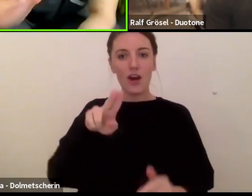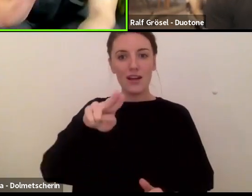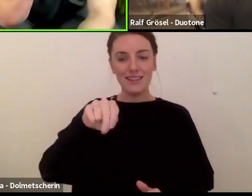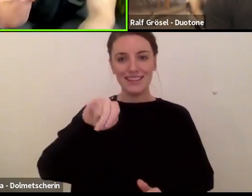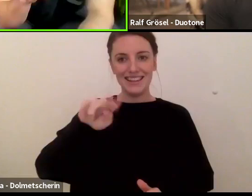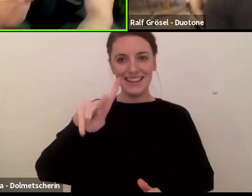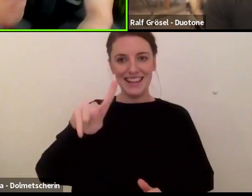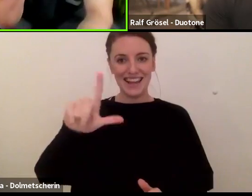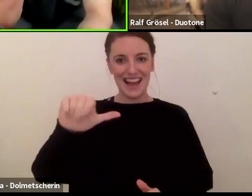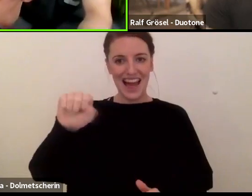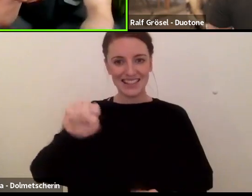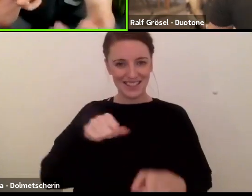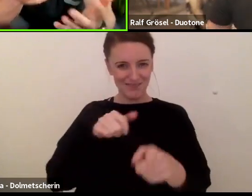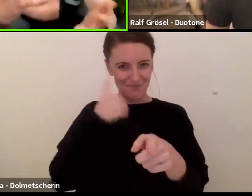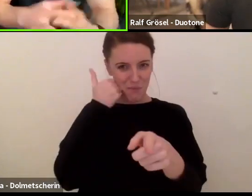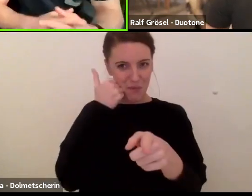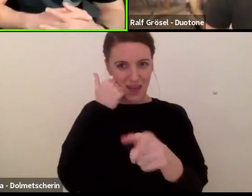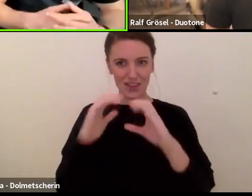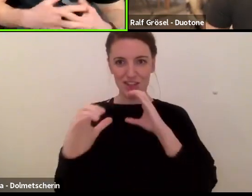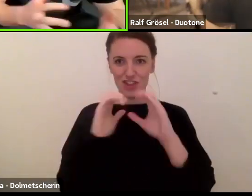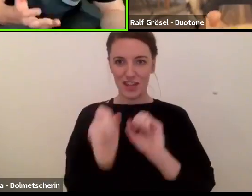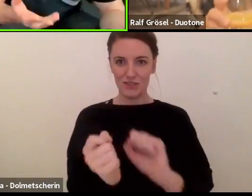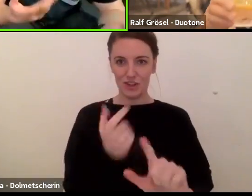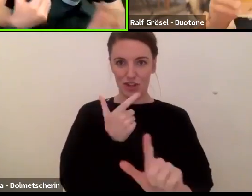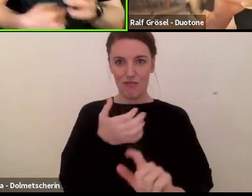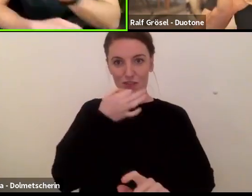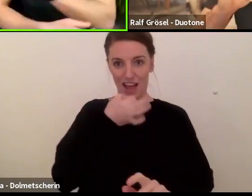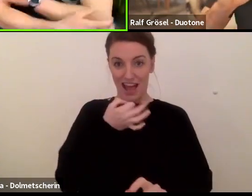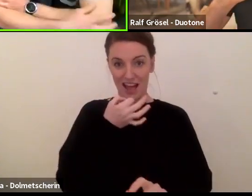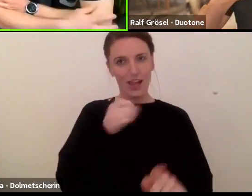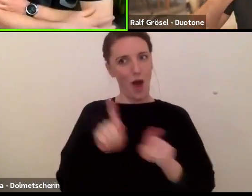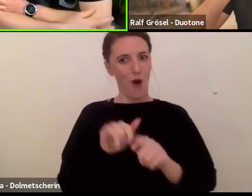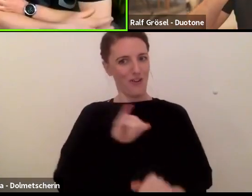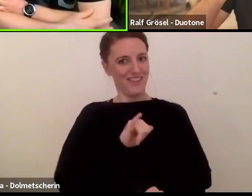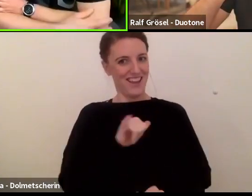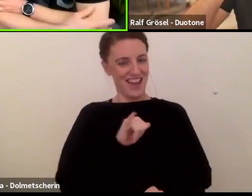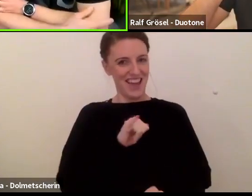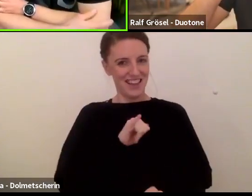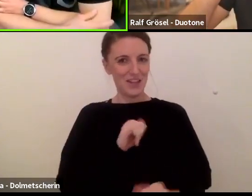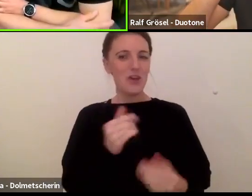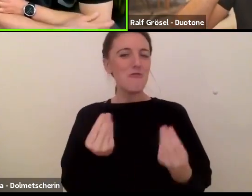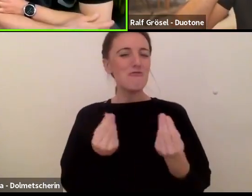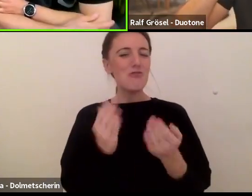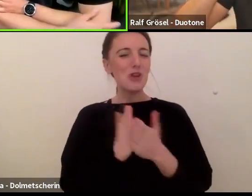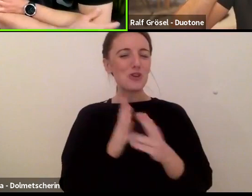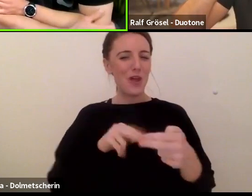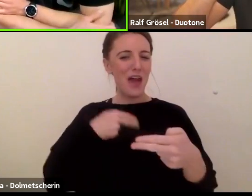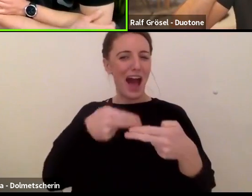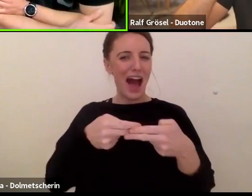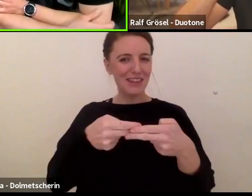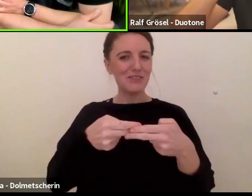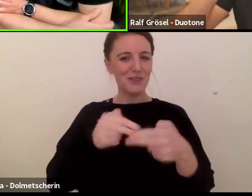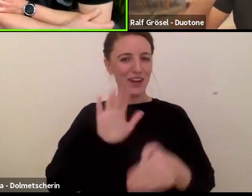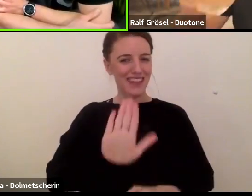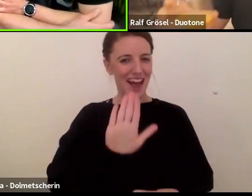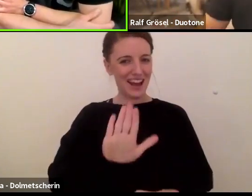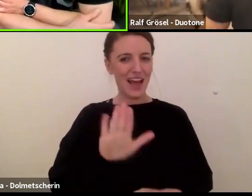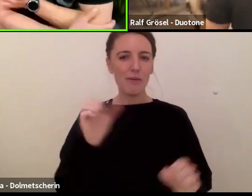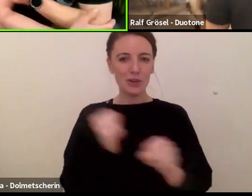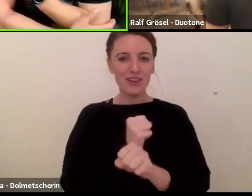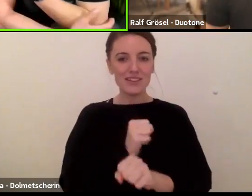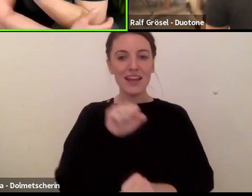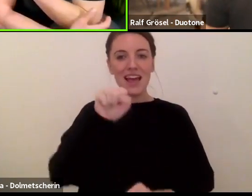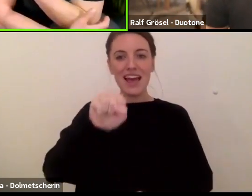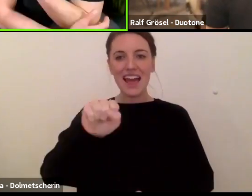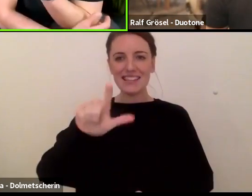selber interessiert und wo ich schon eine, also keine Ahnung, ich glaube, ich habe eine Vorahnung, was du dazu sagst, dass es SLS